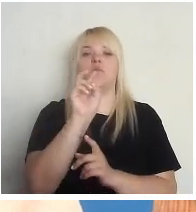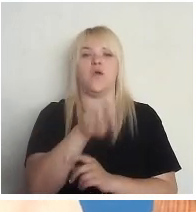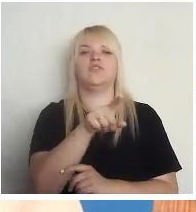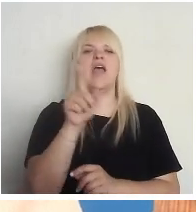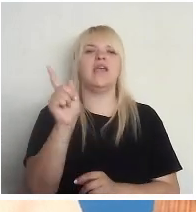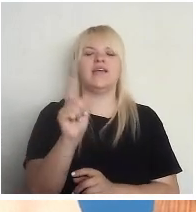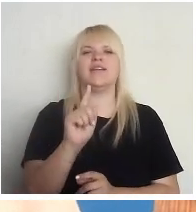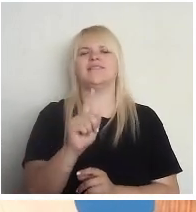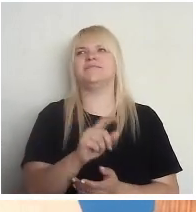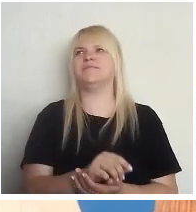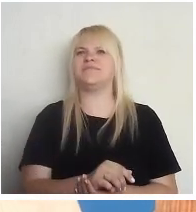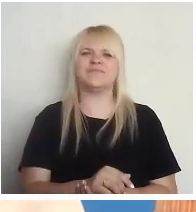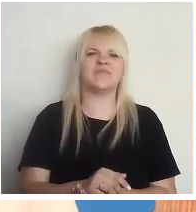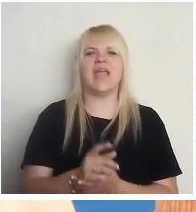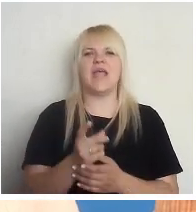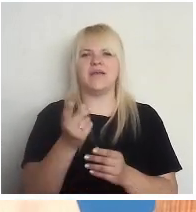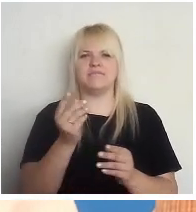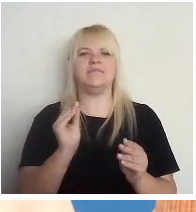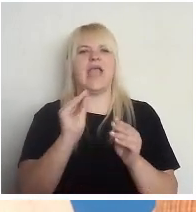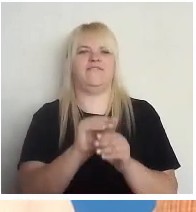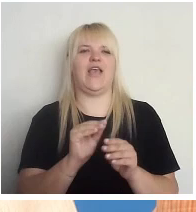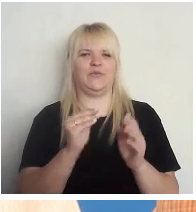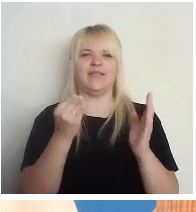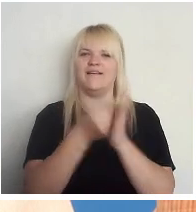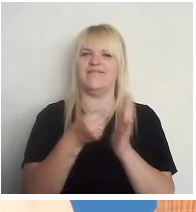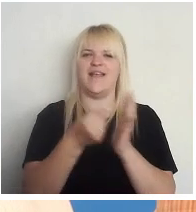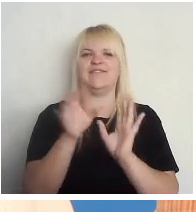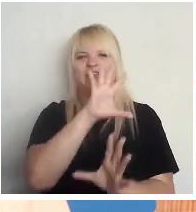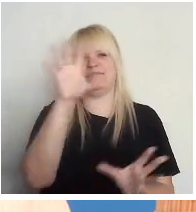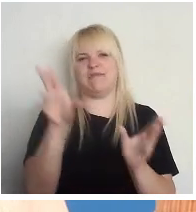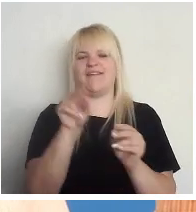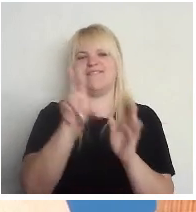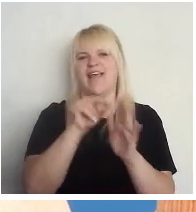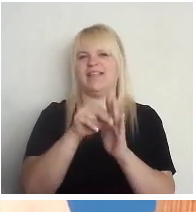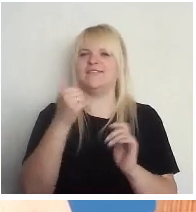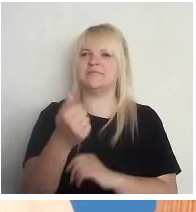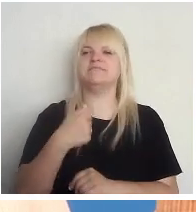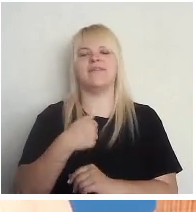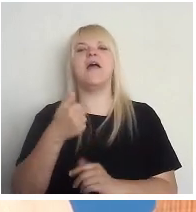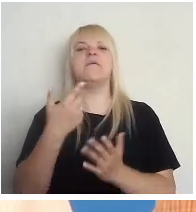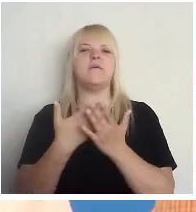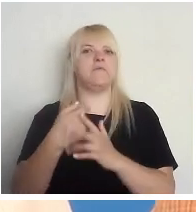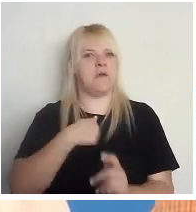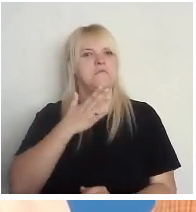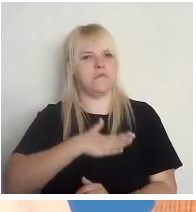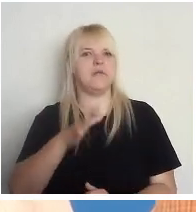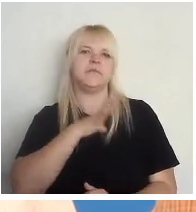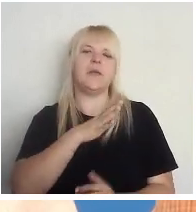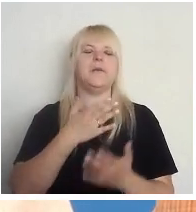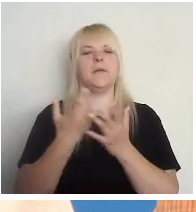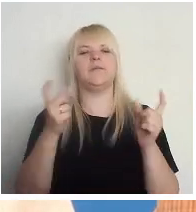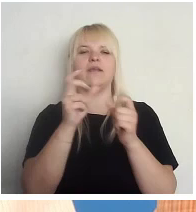pievienotā vērtība vispārējām vēlēšanām. un man pieņemsim patika doties uz iecirknī,